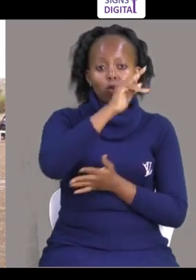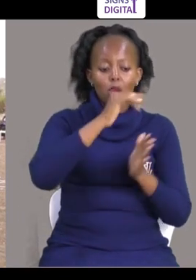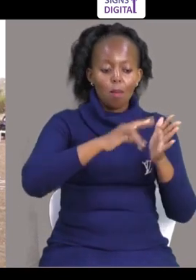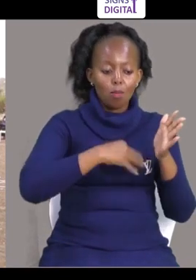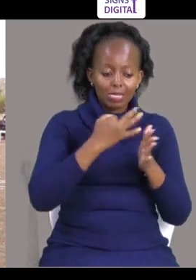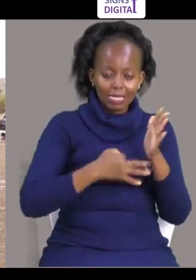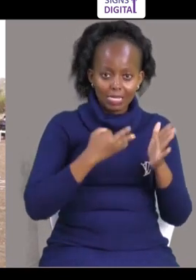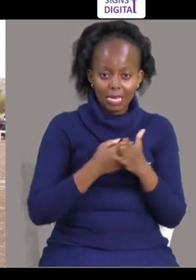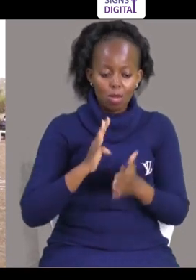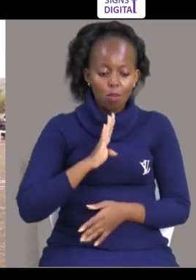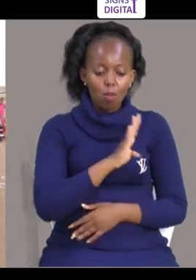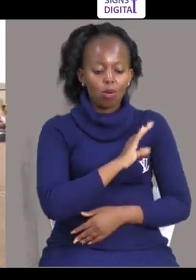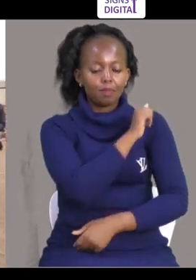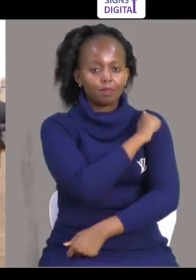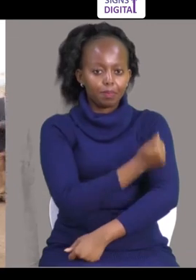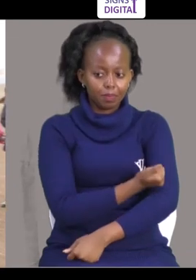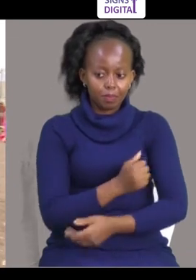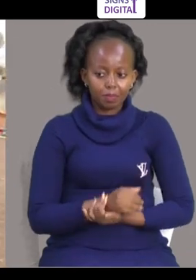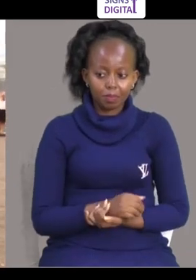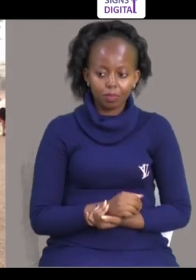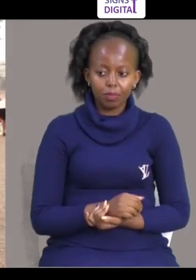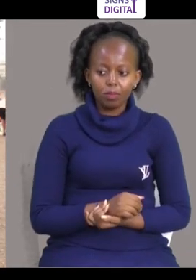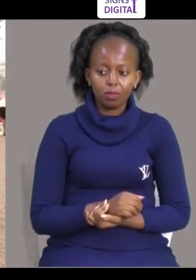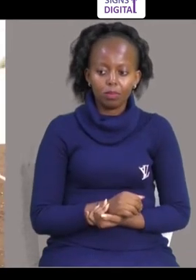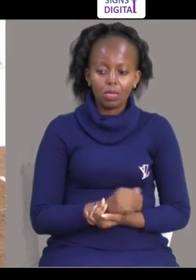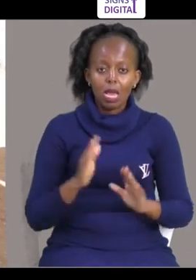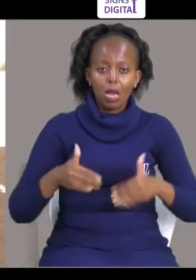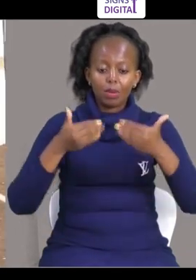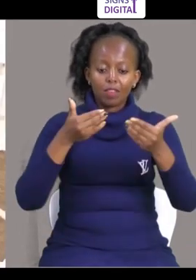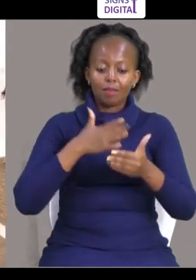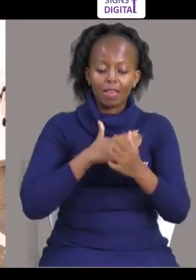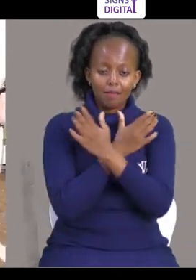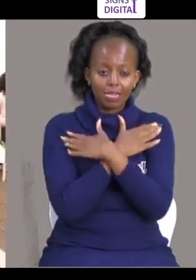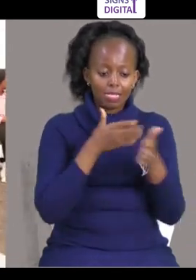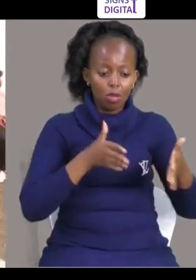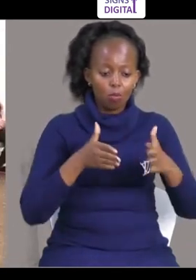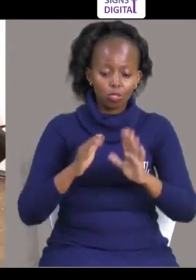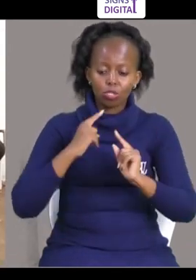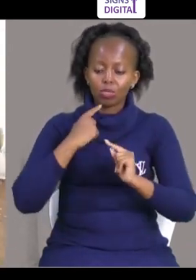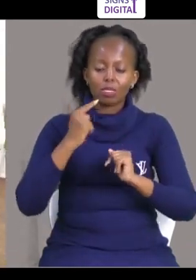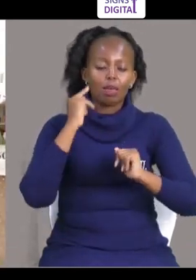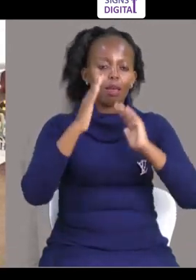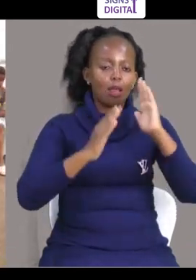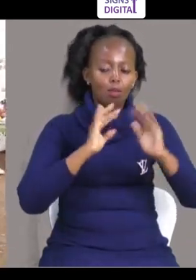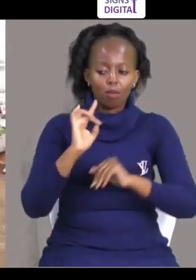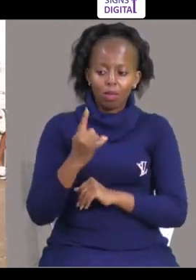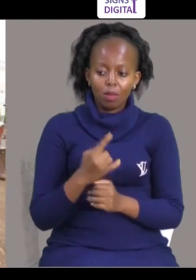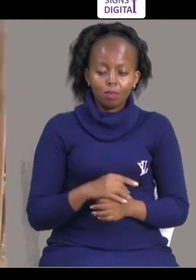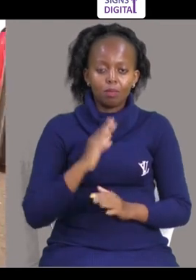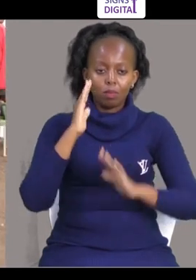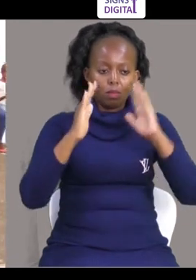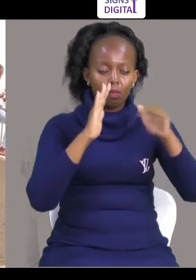Tumetoka Export Processing Authority Yipizade Kwa ita nifatia wenzangu na fasi Waweze kuasalimia